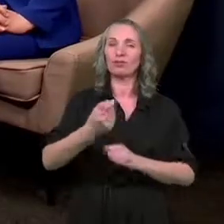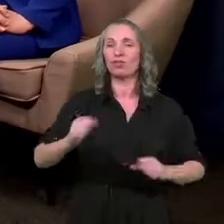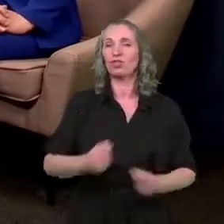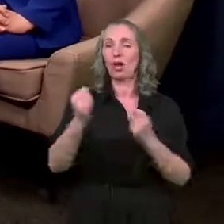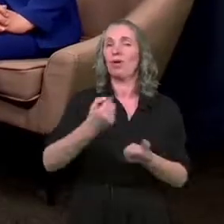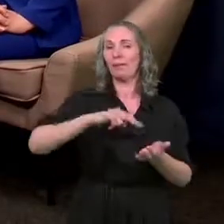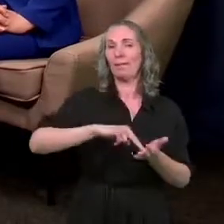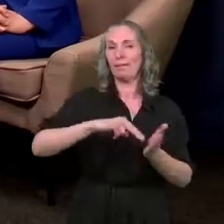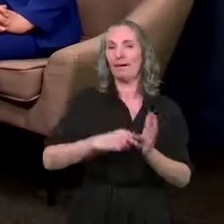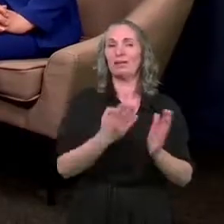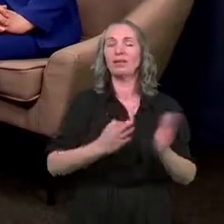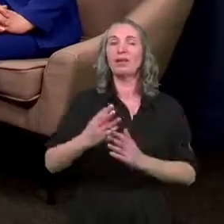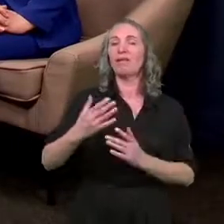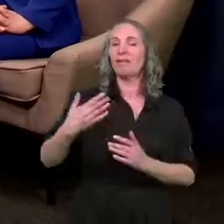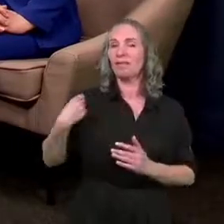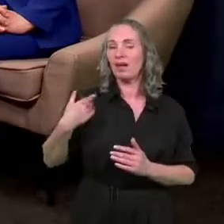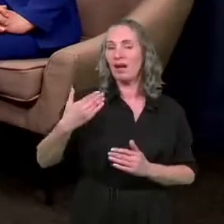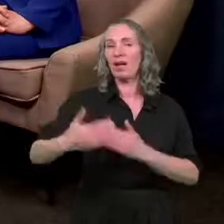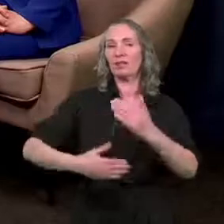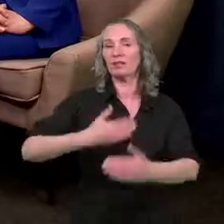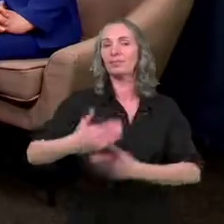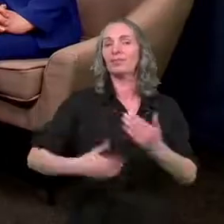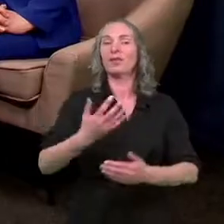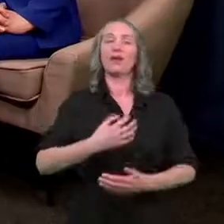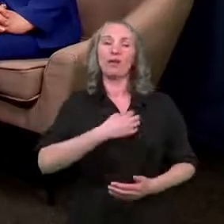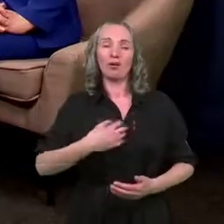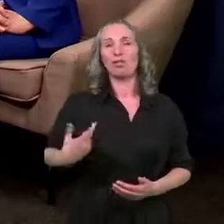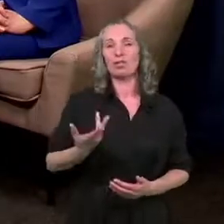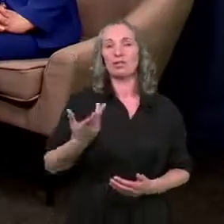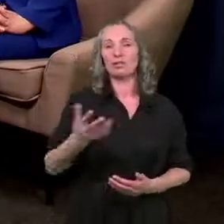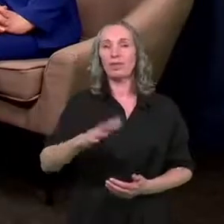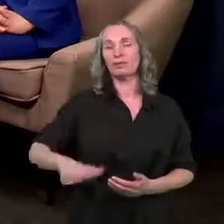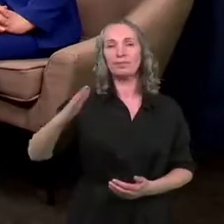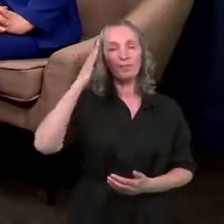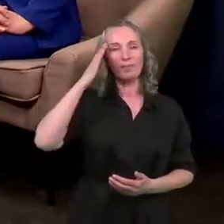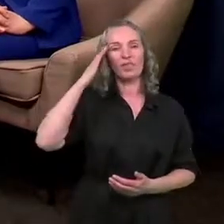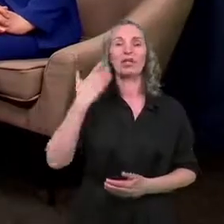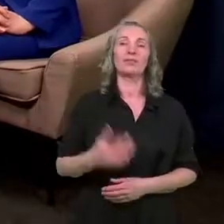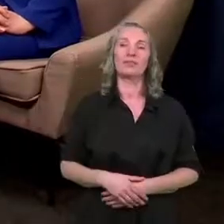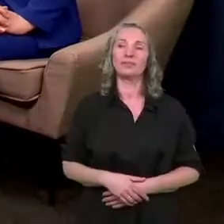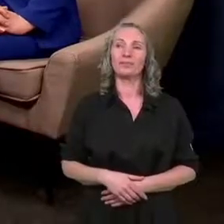zaplanowane w wieloletnim programie gospodarowania zasobem mieszkaniowym.